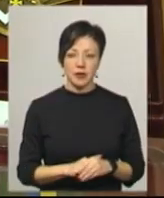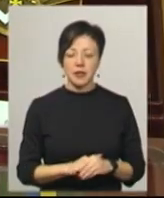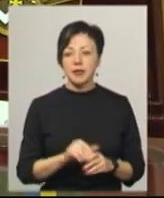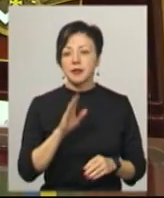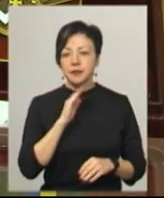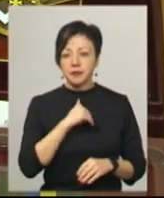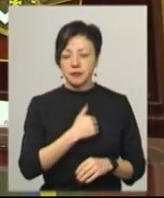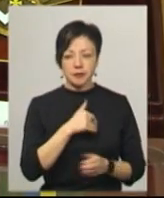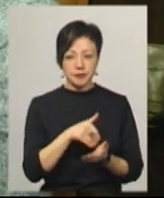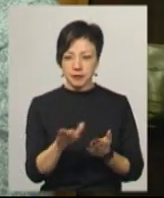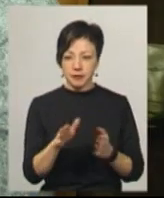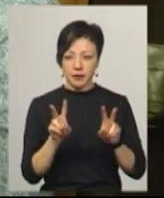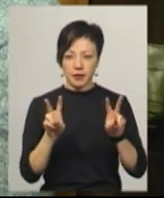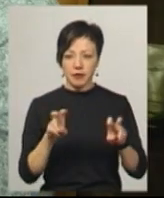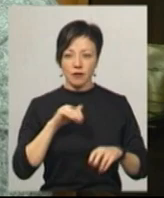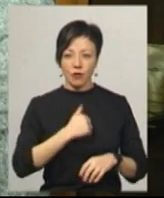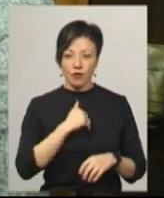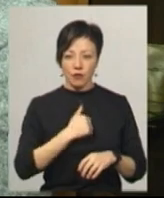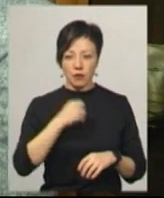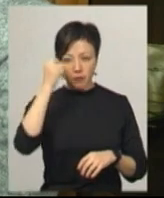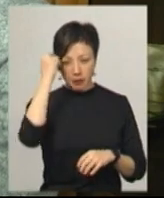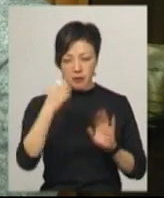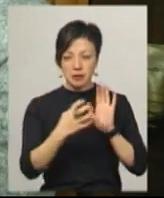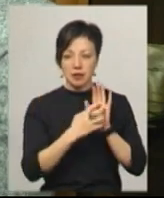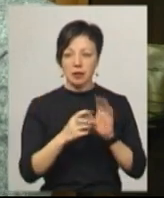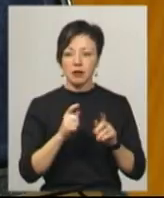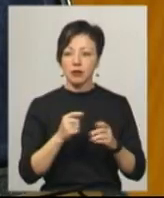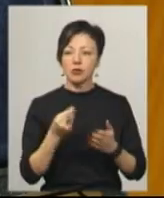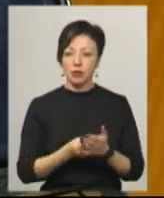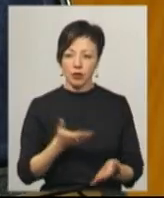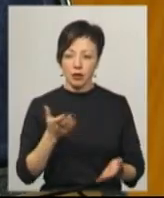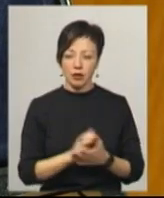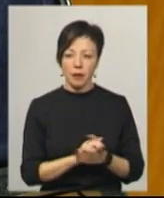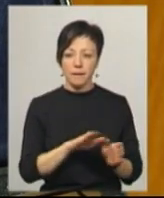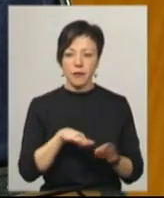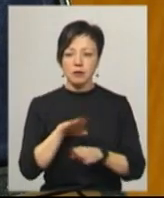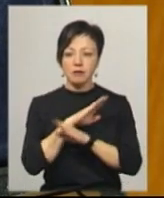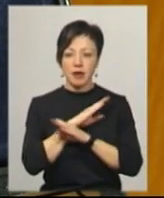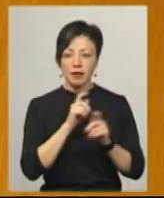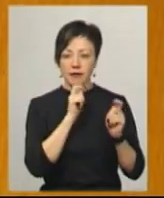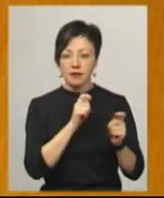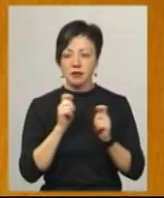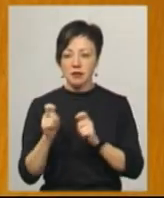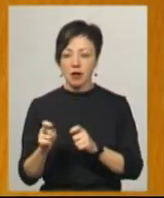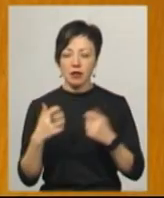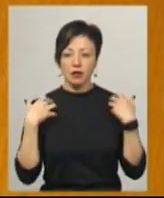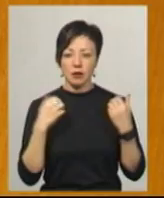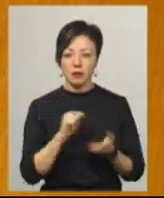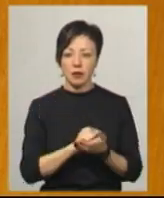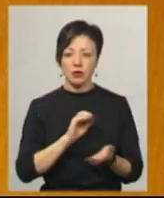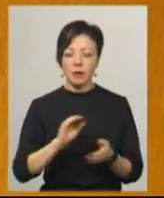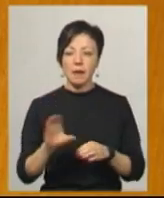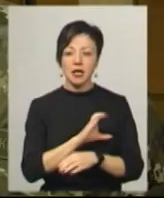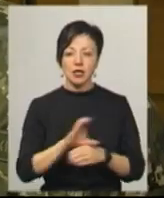Лізвінська на відріз відмовляється називатися вдовою, а пам'ятний знак, каже, їй дорогий. Посмертні відзнаки, каже начальник прислужби Хмельницького власного